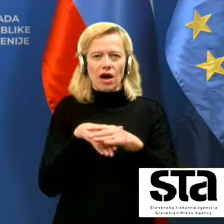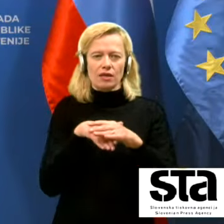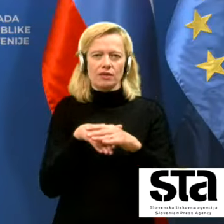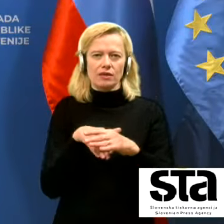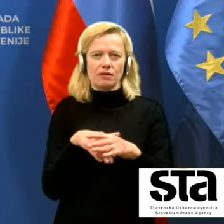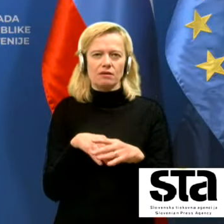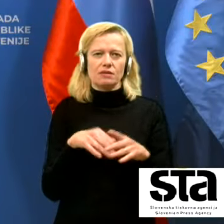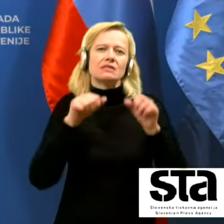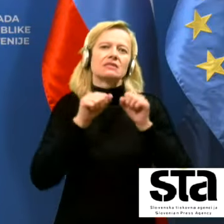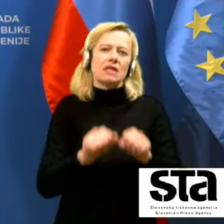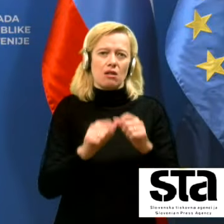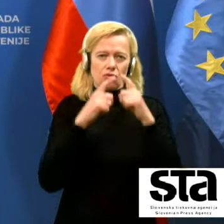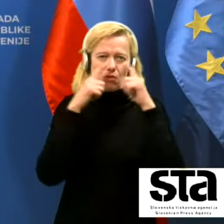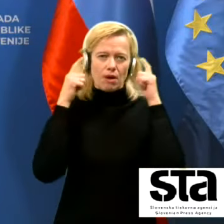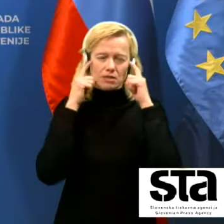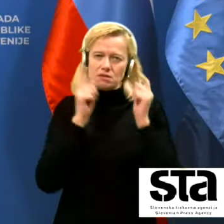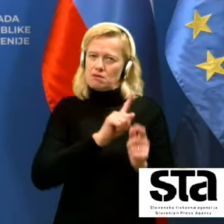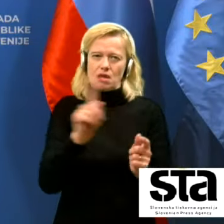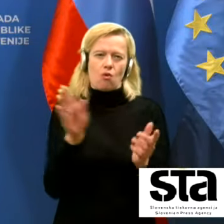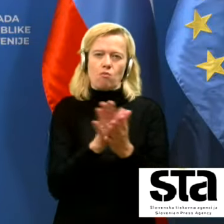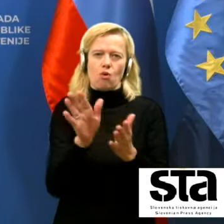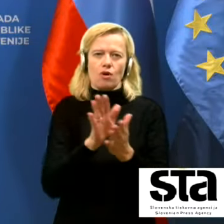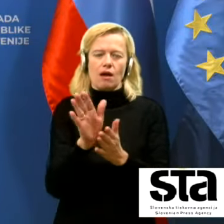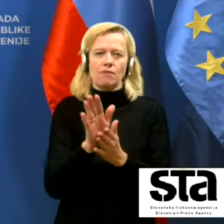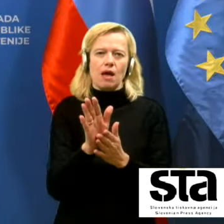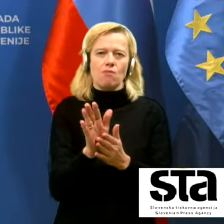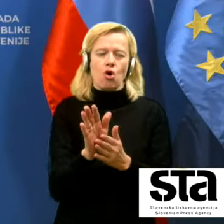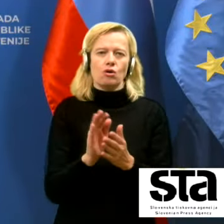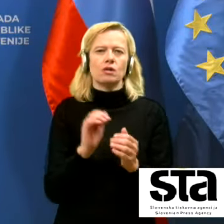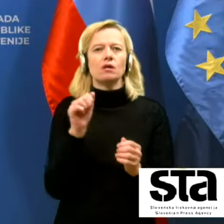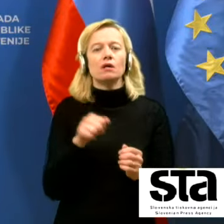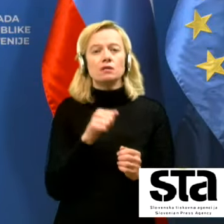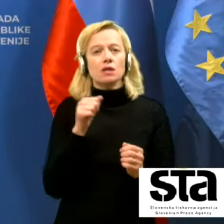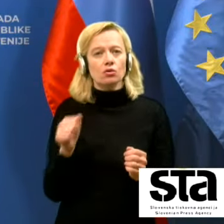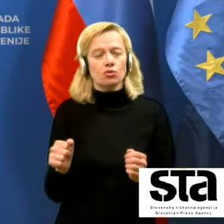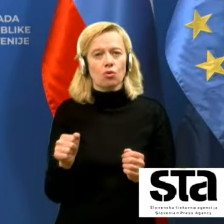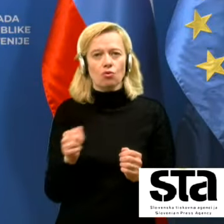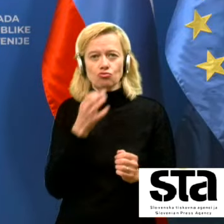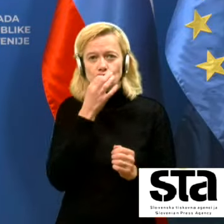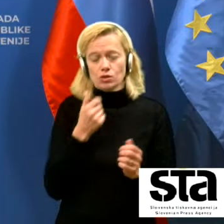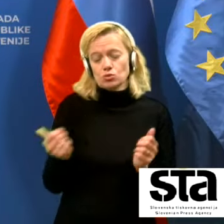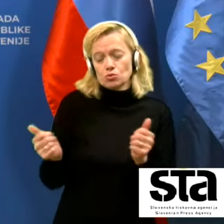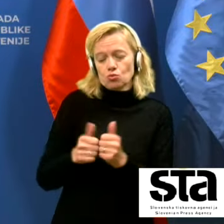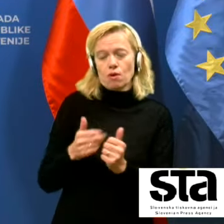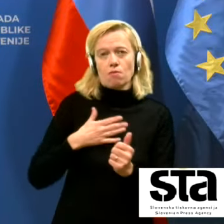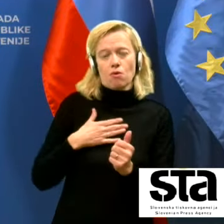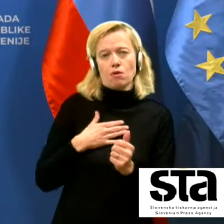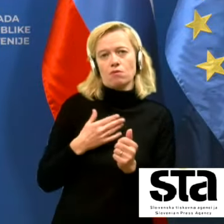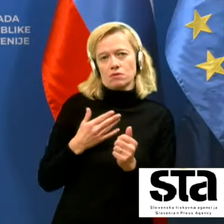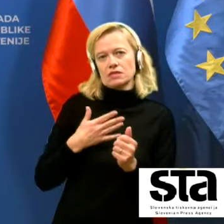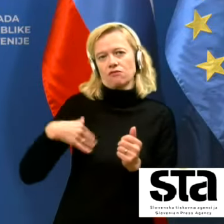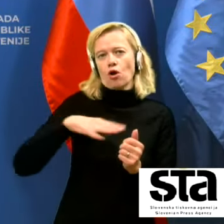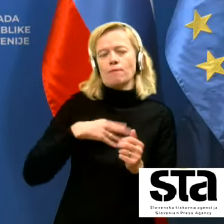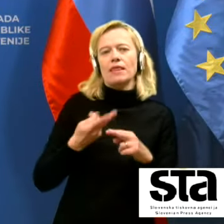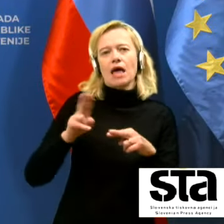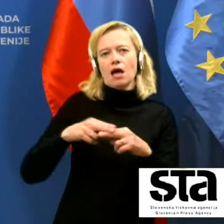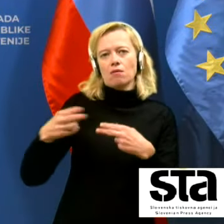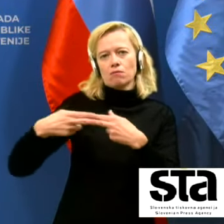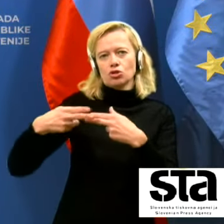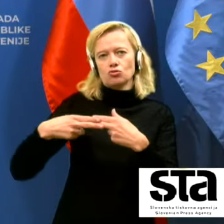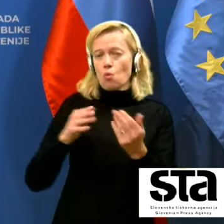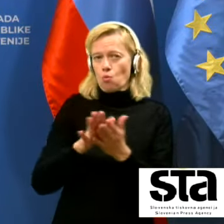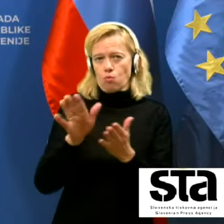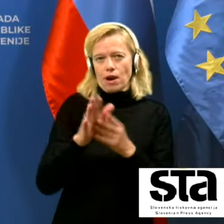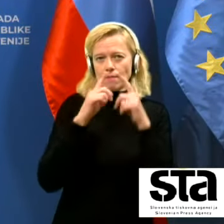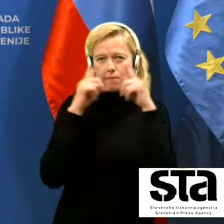stalno mask ne uporabljamo in zato tudi ukrep, sveda, kadar smo s svojimi najbližjimi uporabe maske, sveda ni